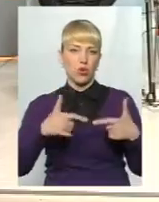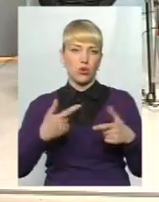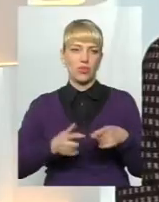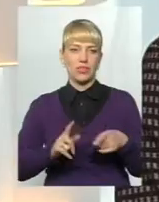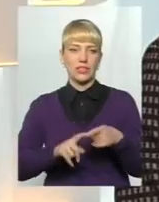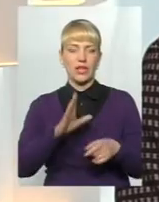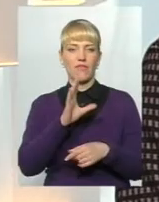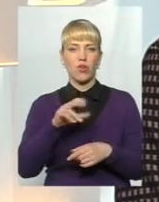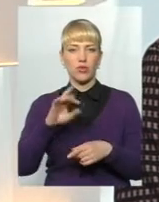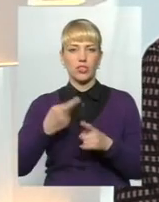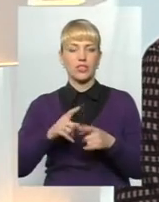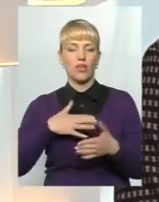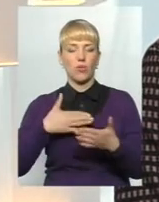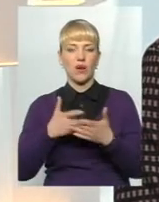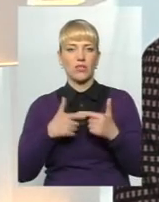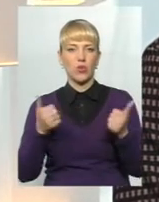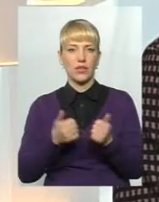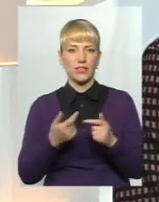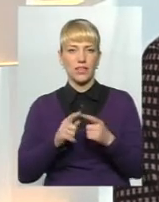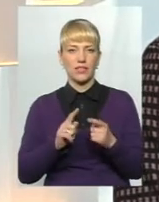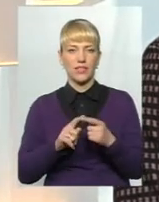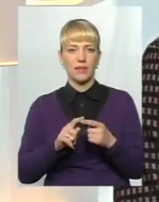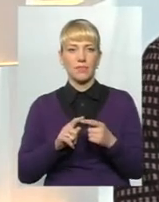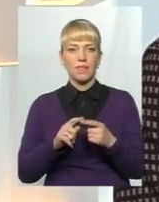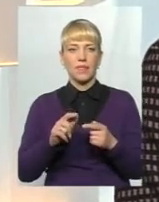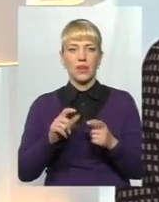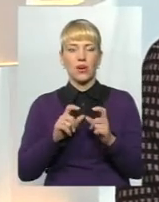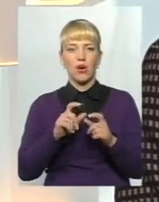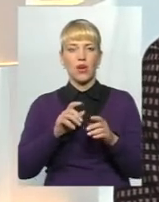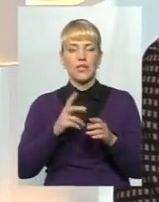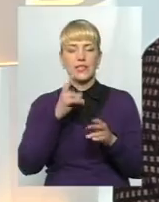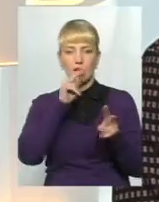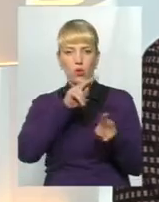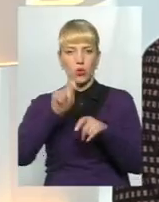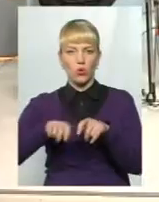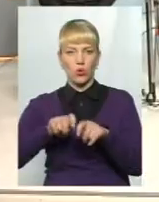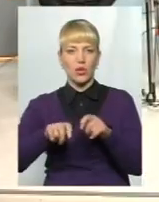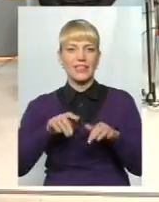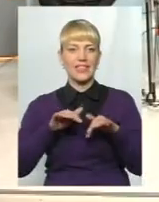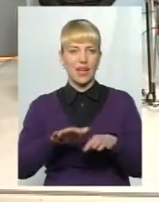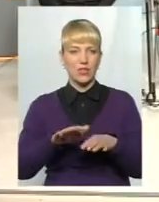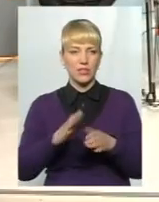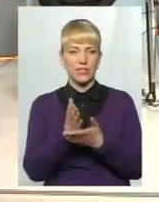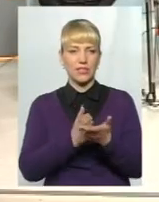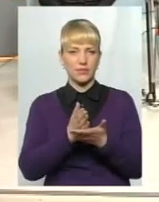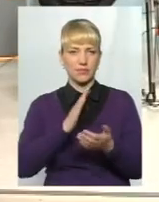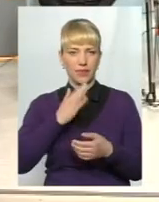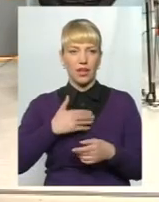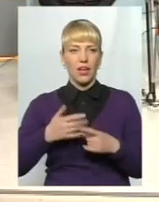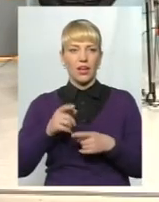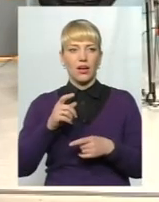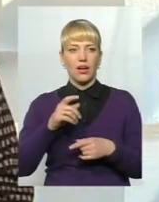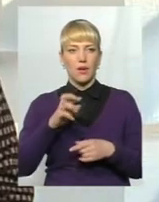Голеншин, громадська організація комітет моніторингу діяльності в органі виконавчої влади та місцевого самоврядування. Альона Береза, голова громадської